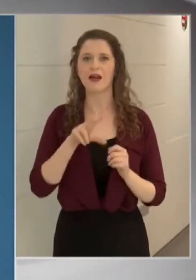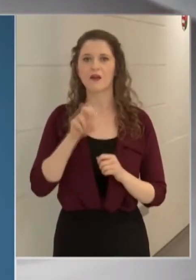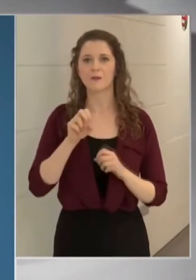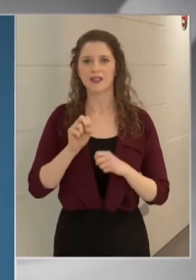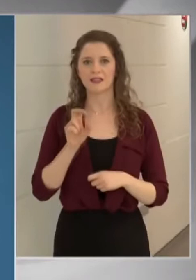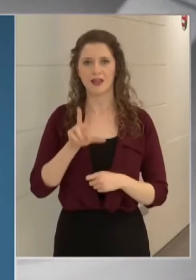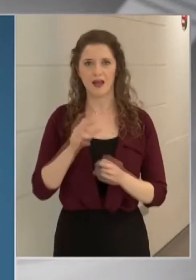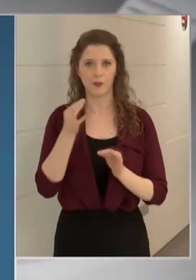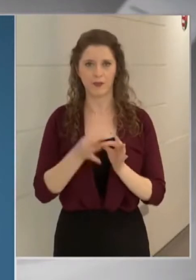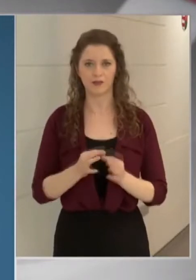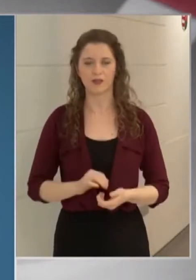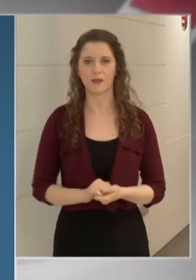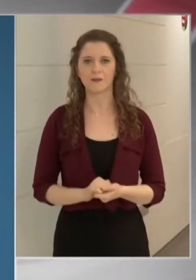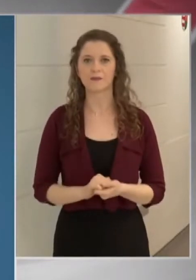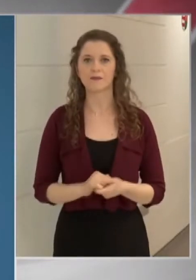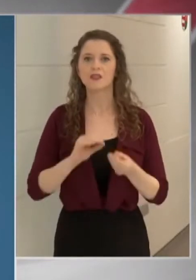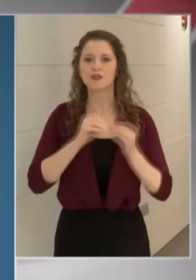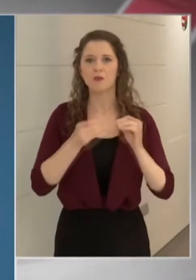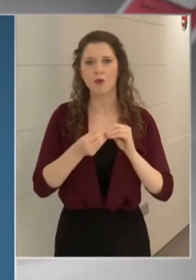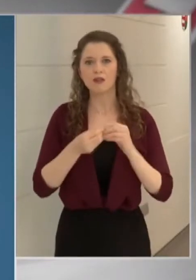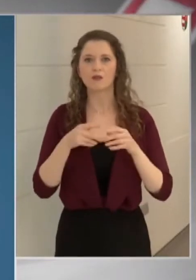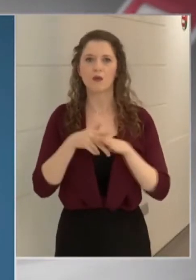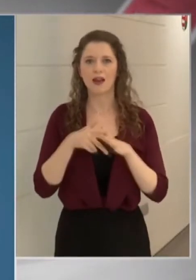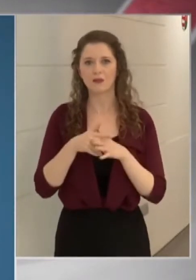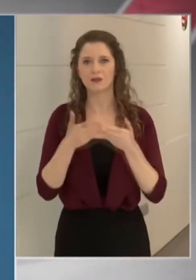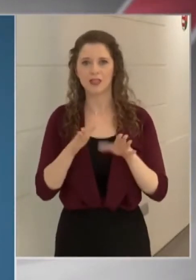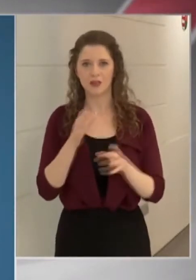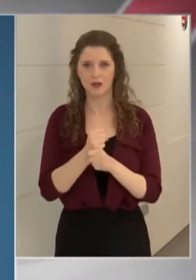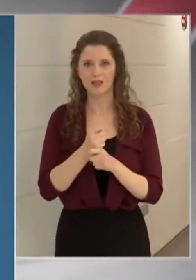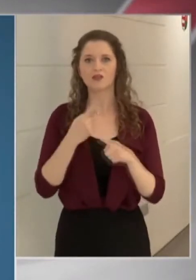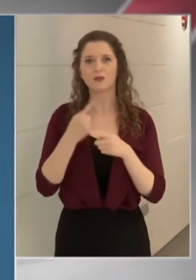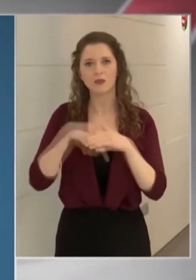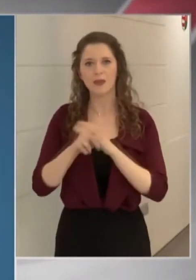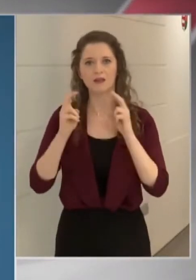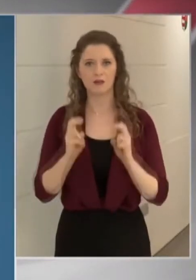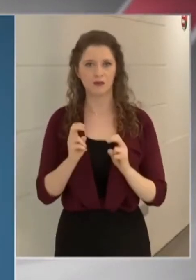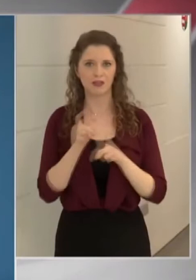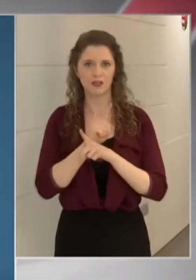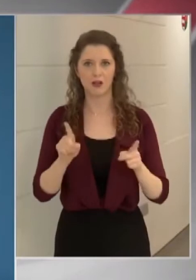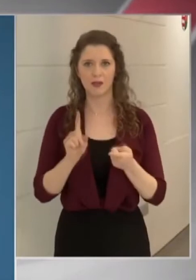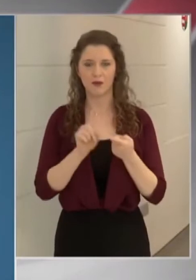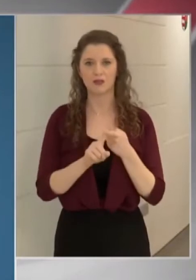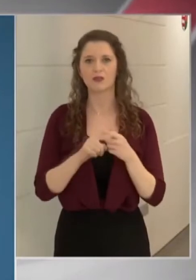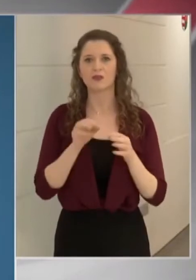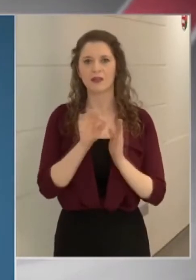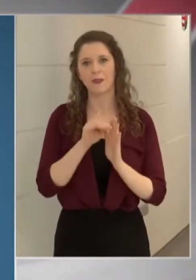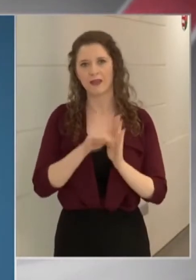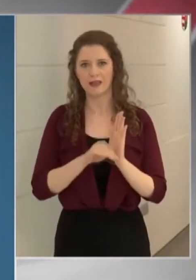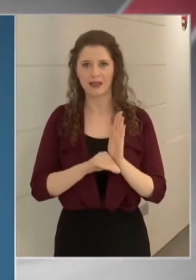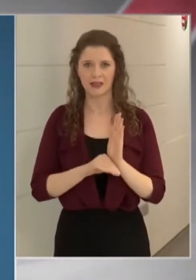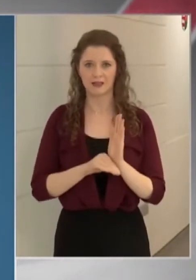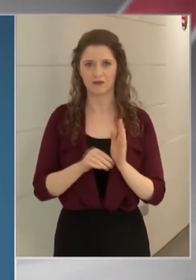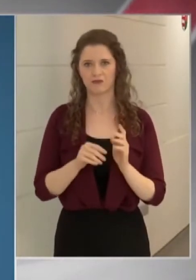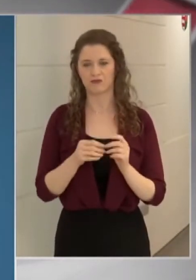3949 személyel szemben intézkedtek a rendőrök a mazgviselési szabályok megsértése miatt. Továbbá a négy napos ünnep